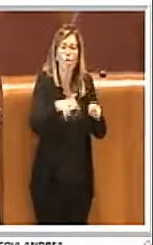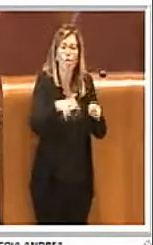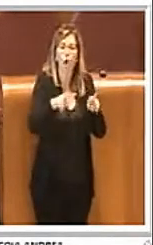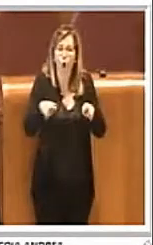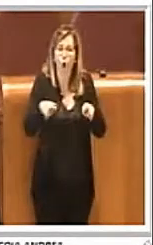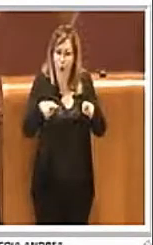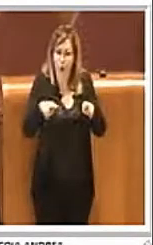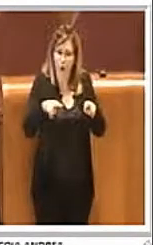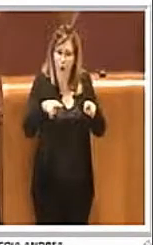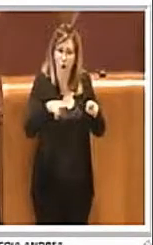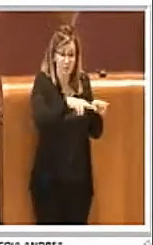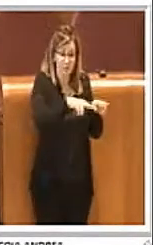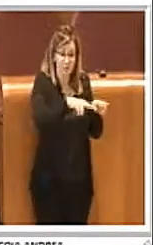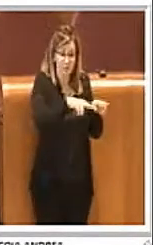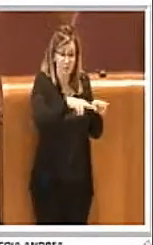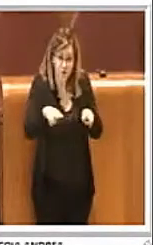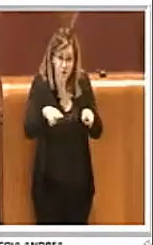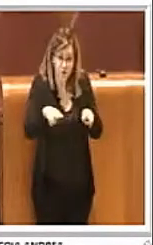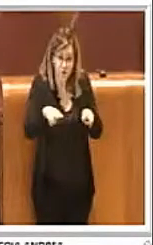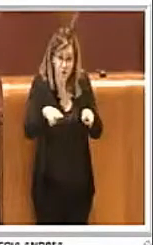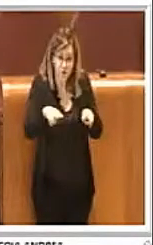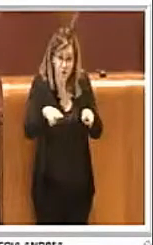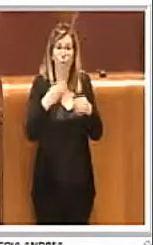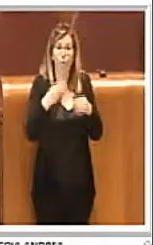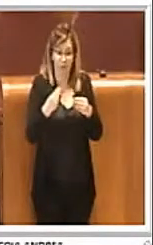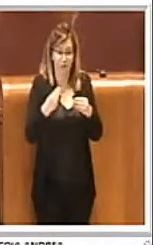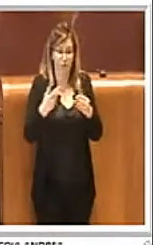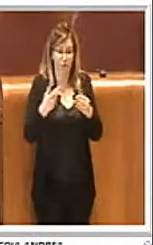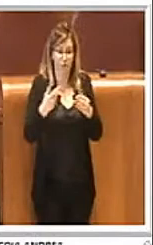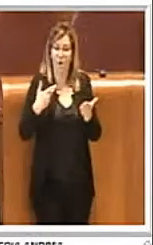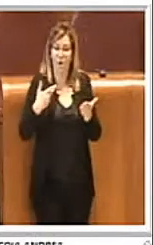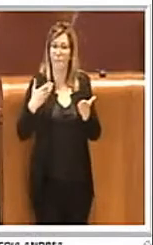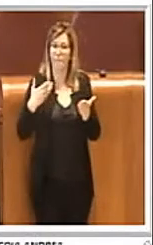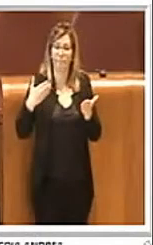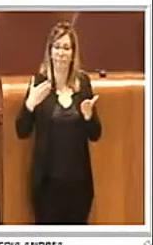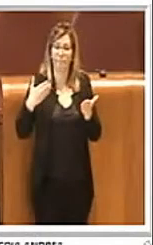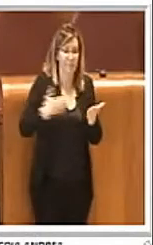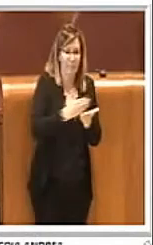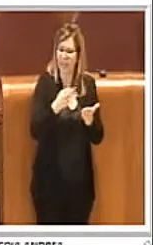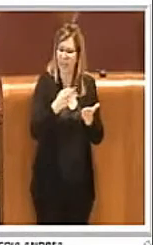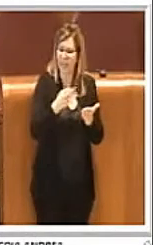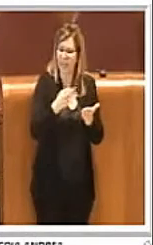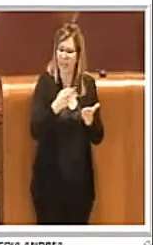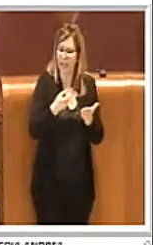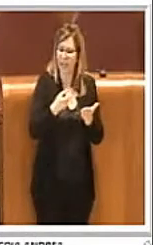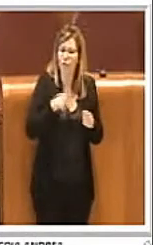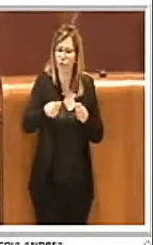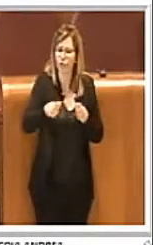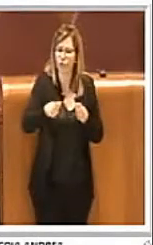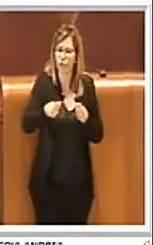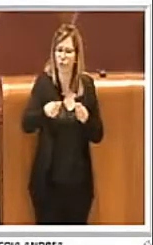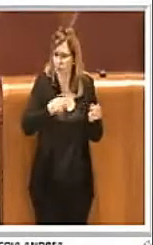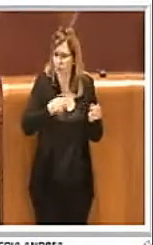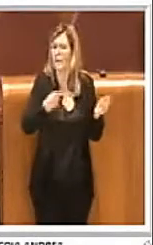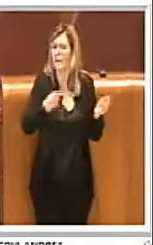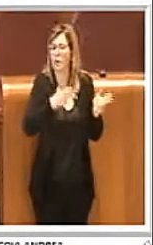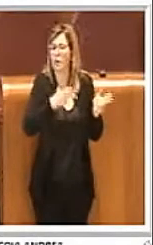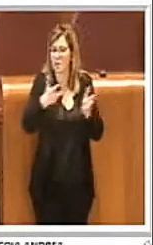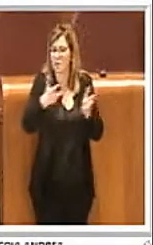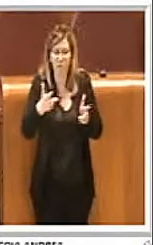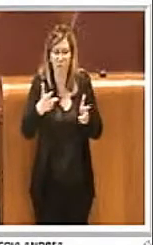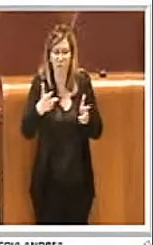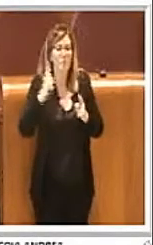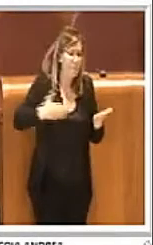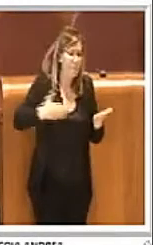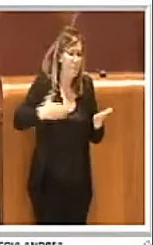appunto si verifica il passaggio dei fornitori venga effettuata all'interno ove possibile dei locali